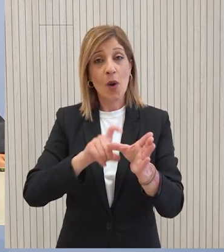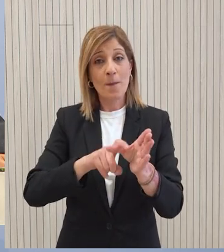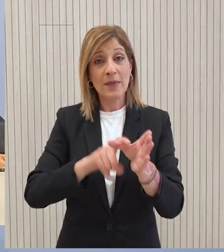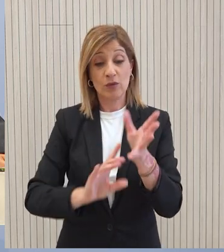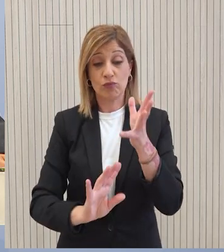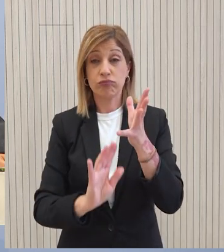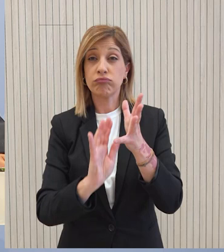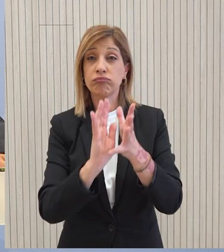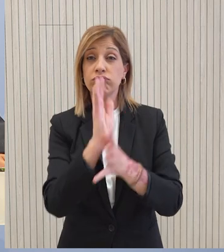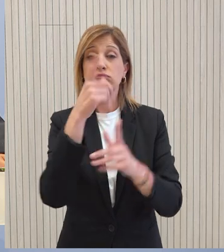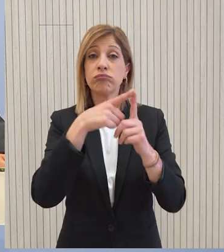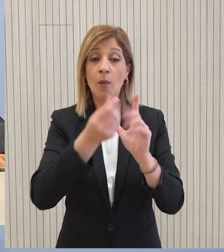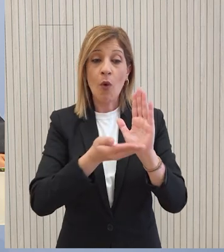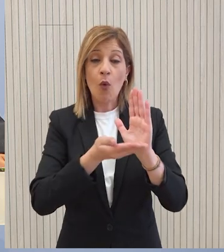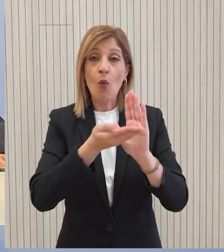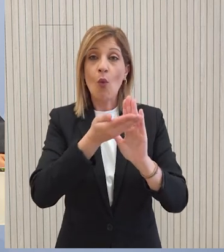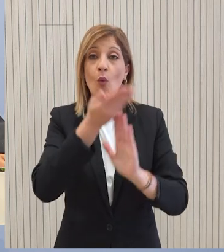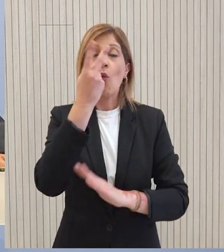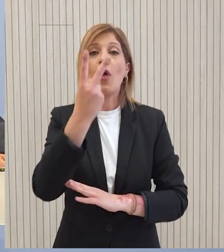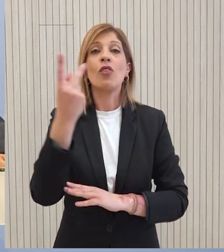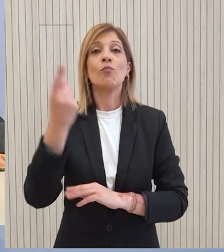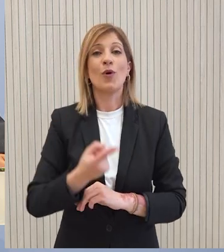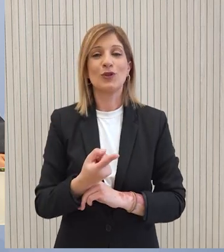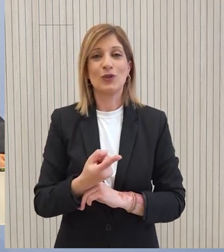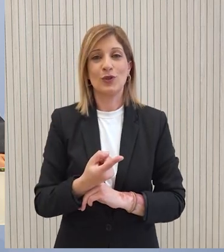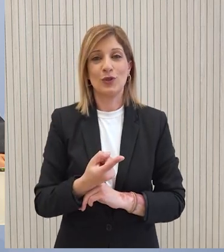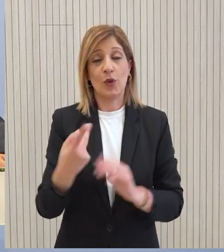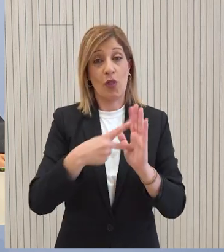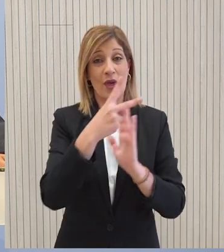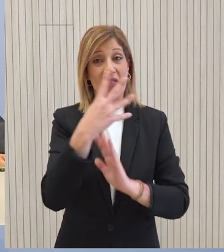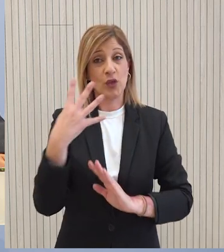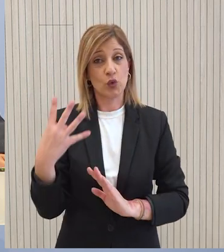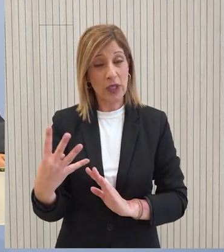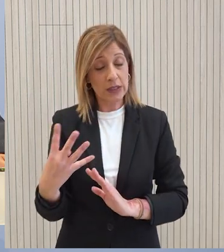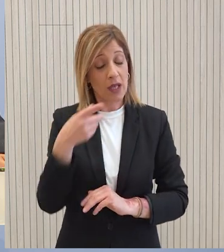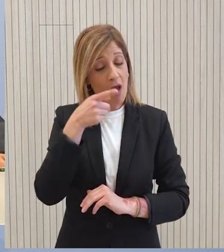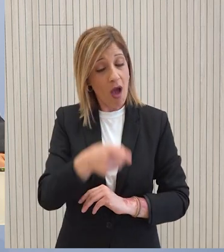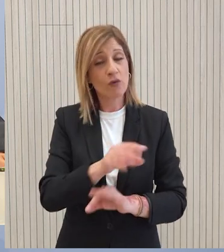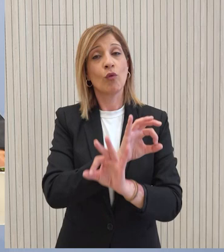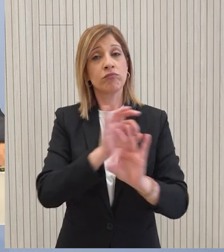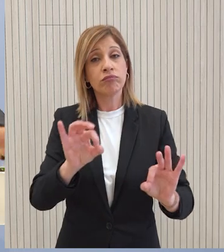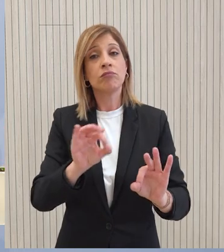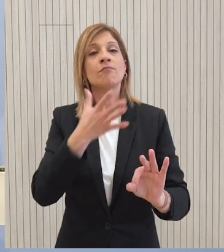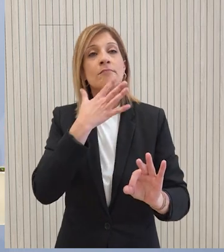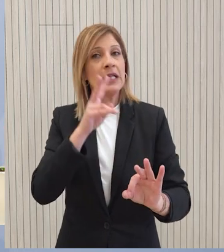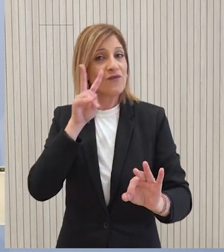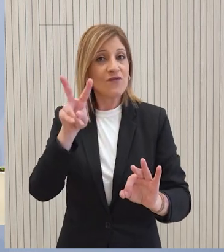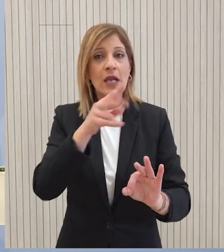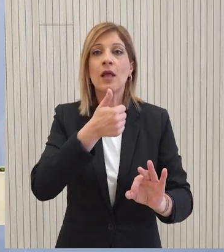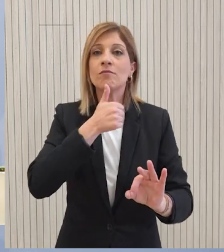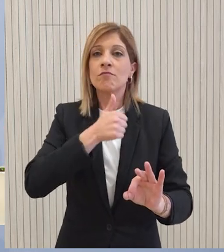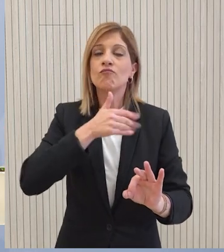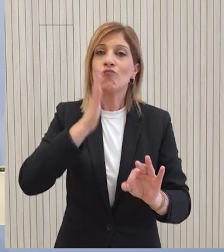ανάπτυξης της Κύπρου είναι ψηλότερος κατά δύο ποσοστιαίες μονάδες το 2024, γεγονός που επιβεβαιώνει την ανθεκτικότητα και